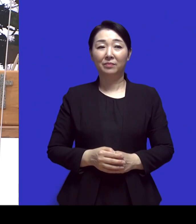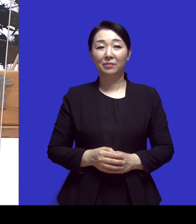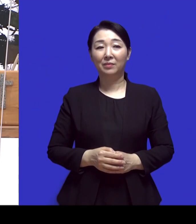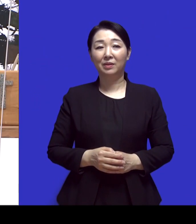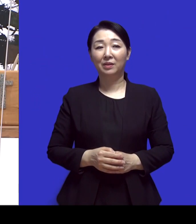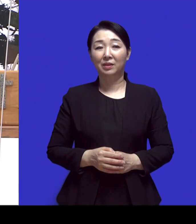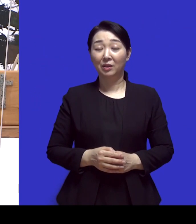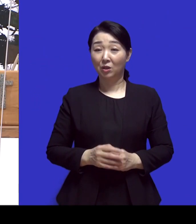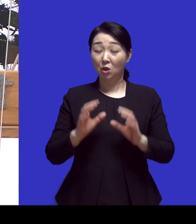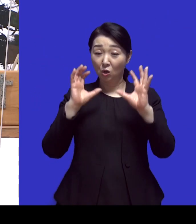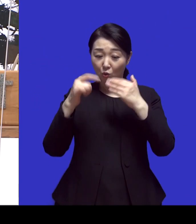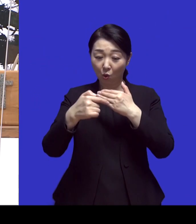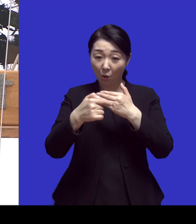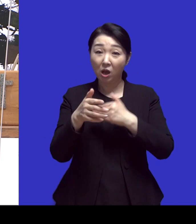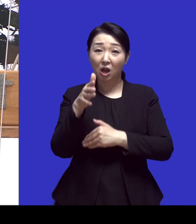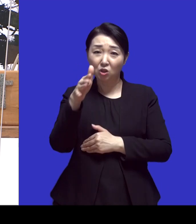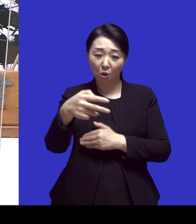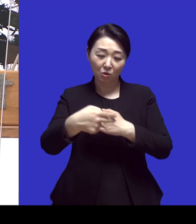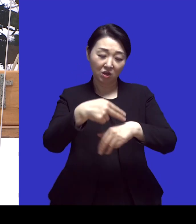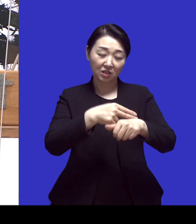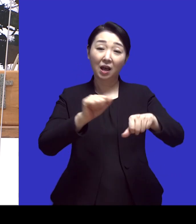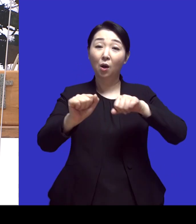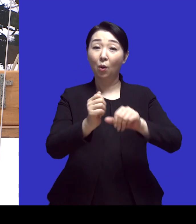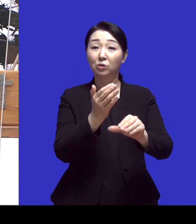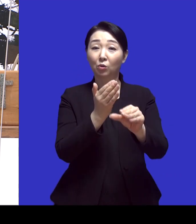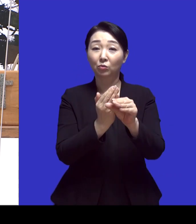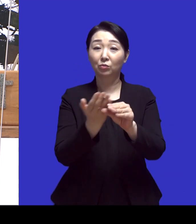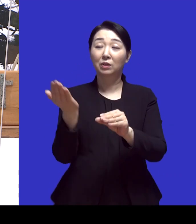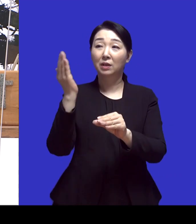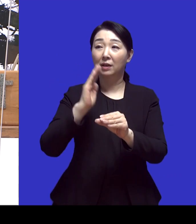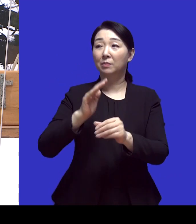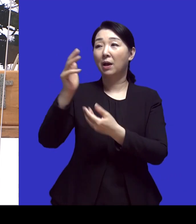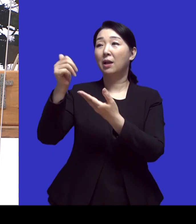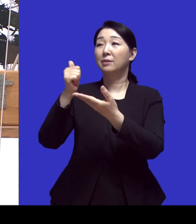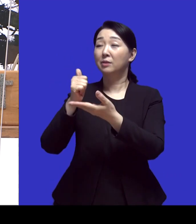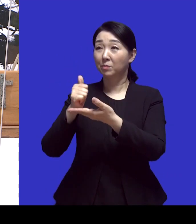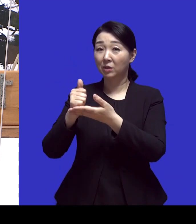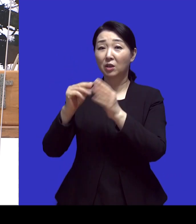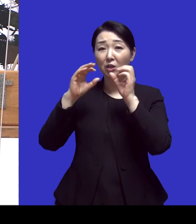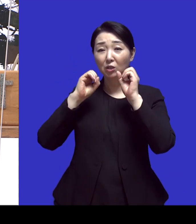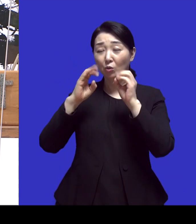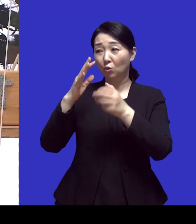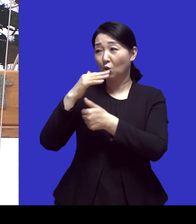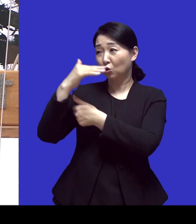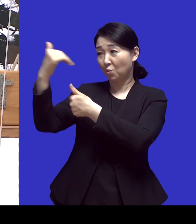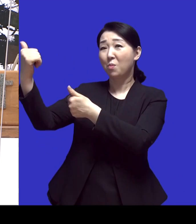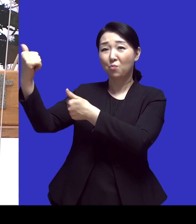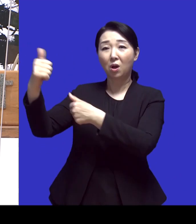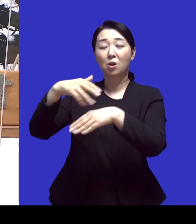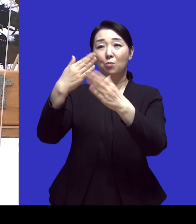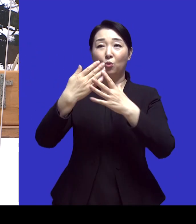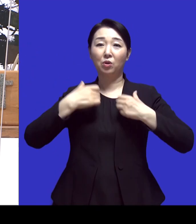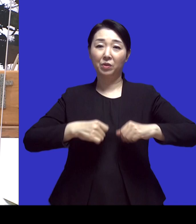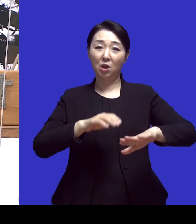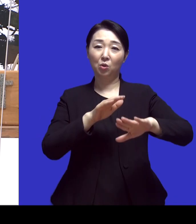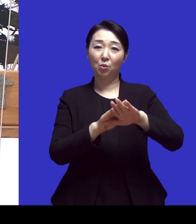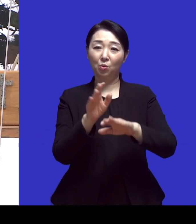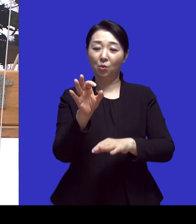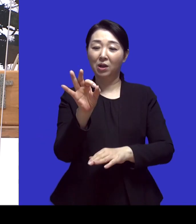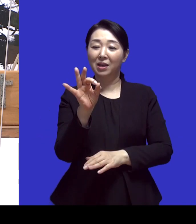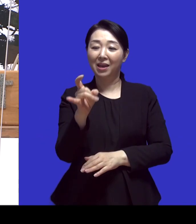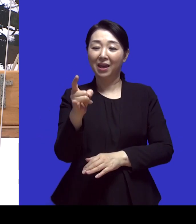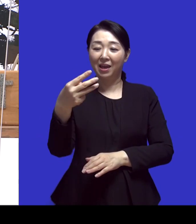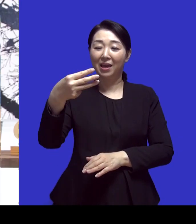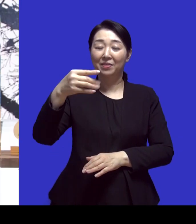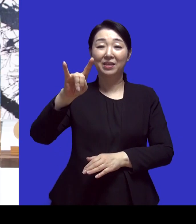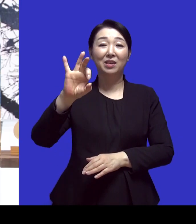소아외과 전문의로 활동하셨지만 하나님이 주신 선교라는 소명을 따라 모든 것을 내려놓고 에피오티아 선교사로